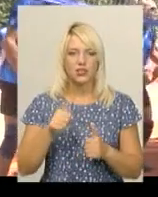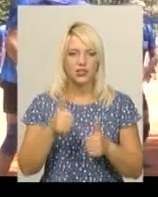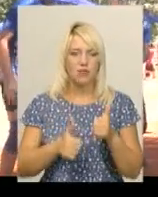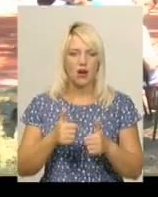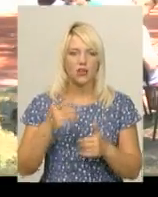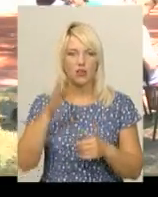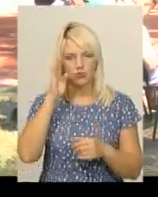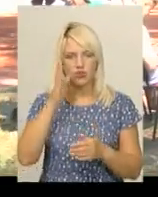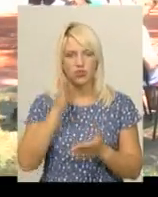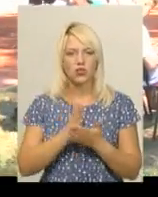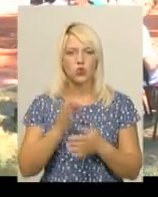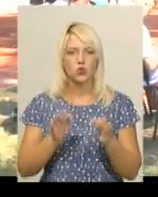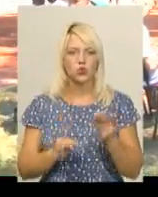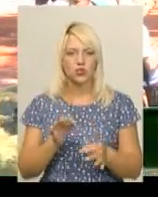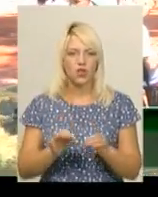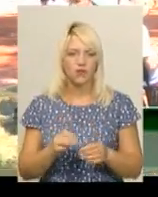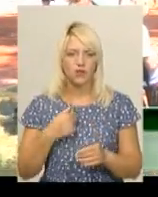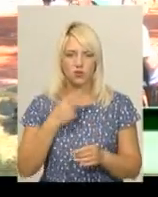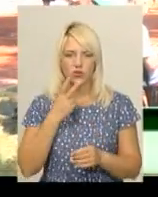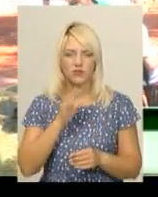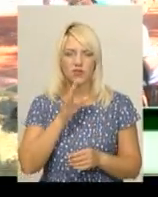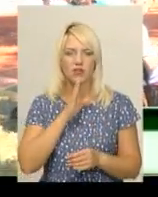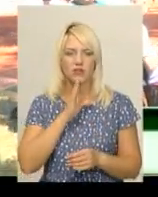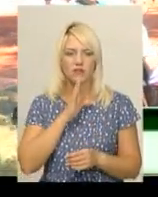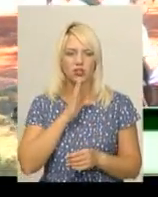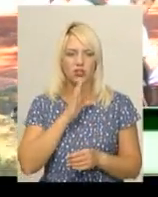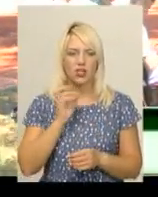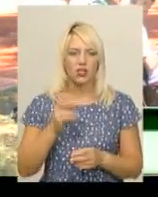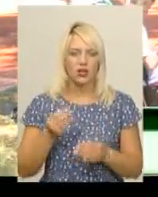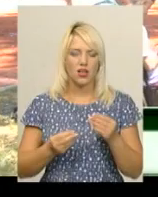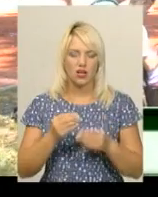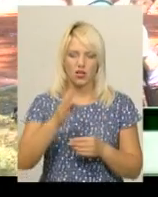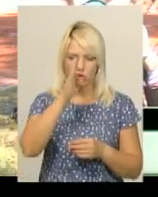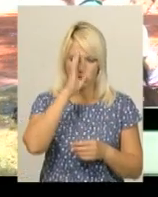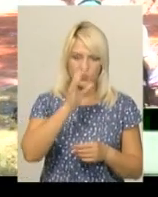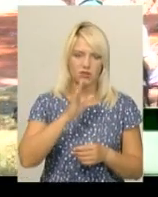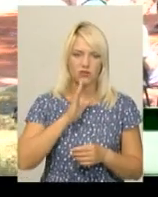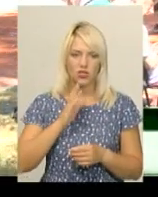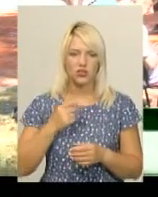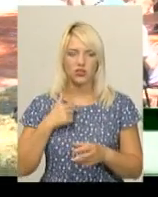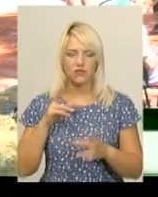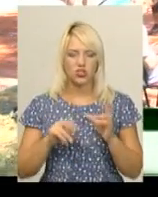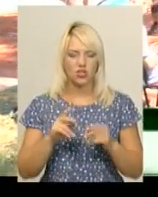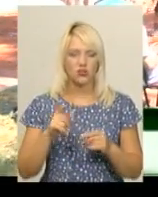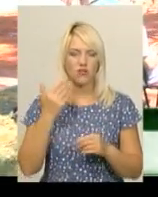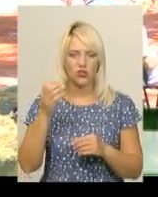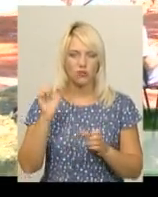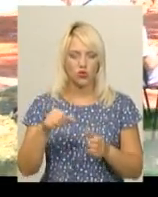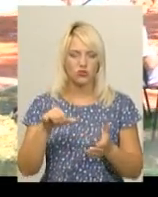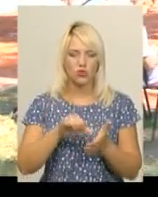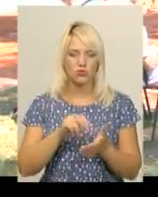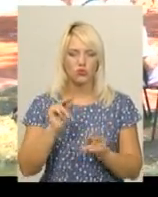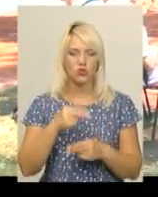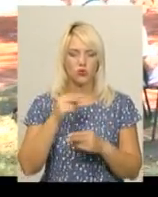– суддя. «Я подивився, як грають дівчата і хлопці. Вважаю, вони можуть виступати в чемпіонатах